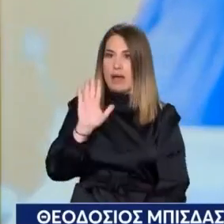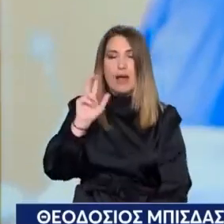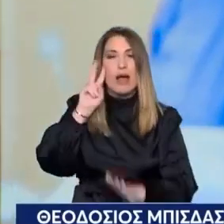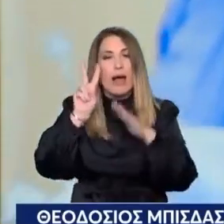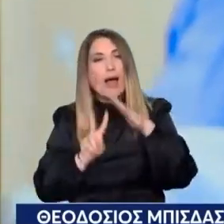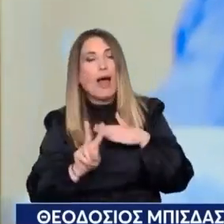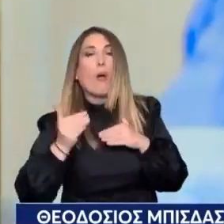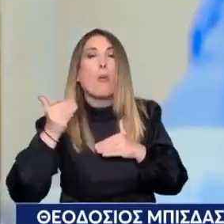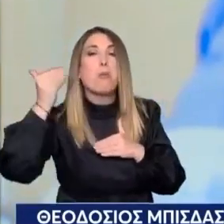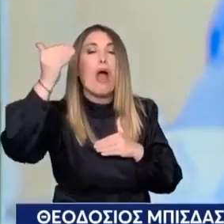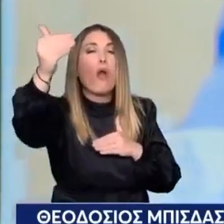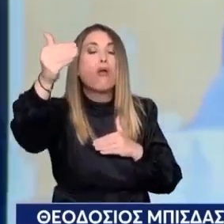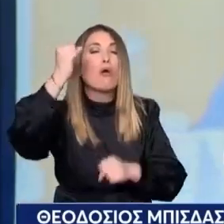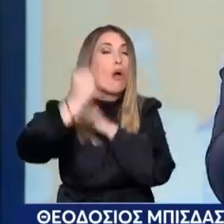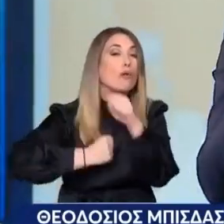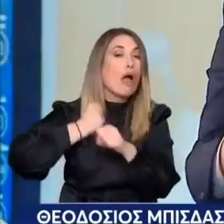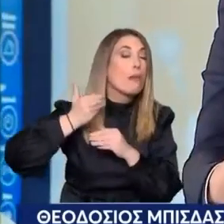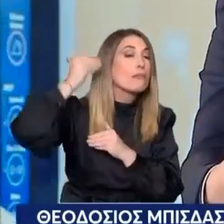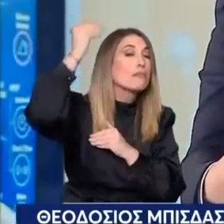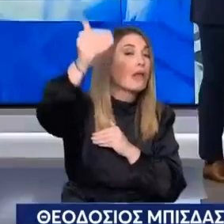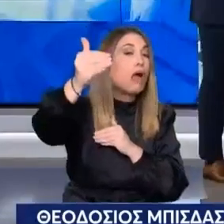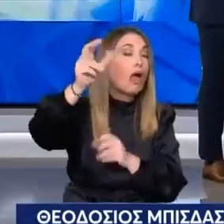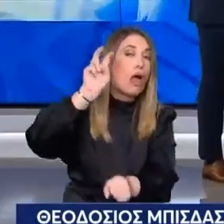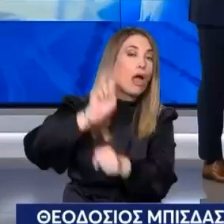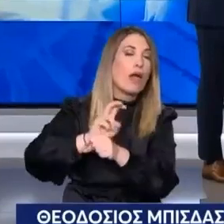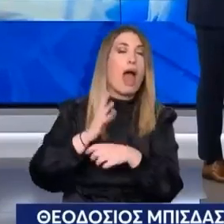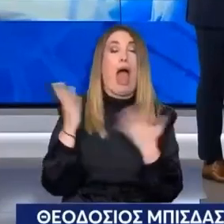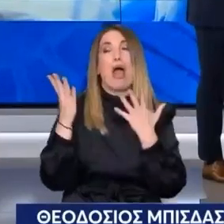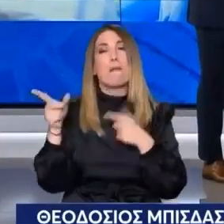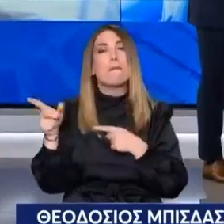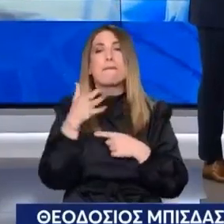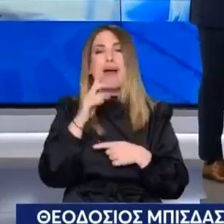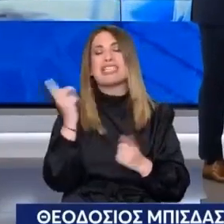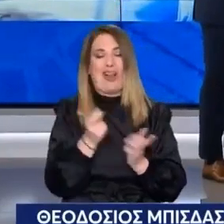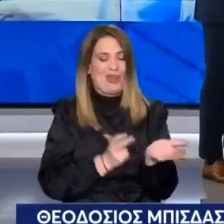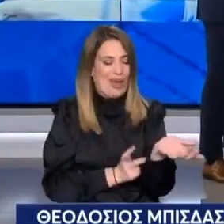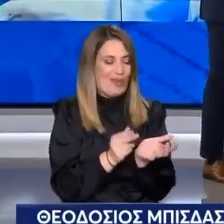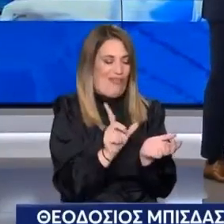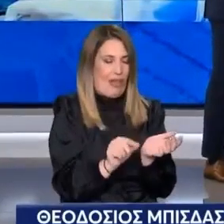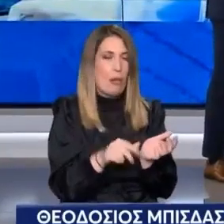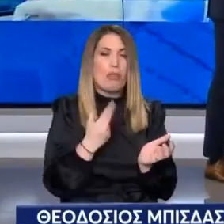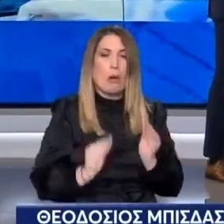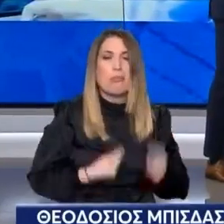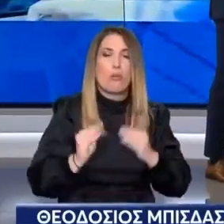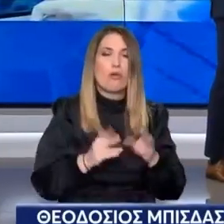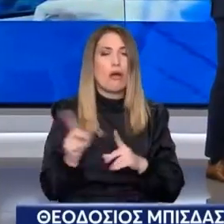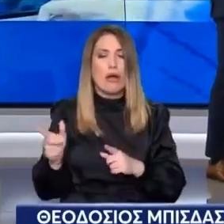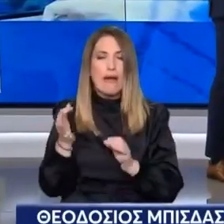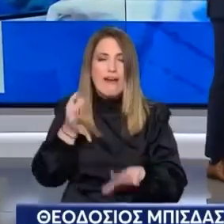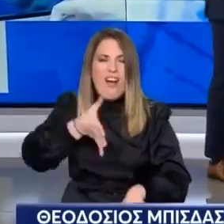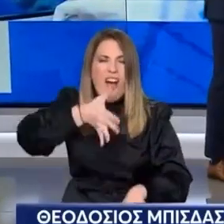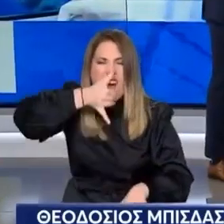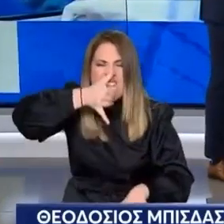ασθενής Θα έρθει, θα αντιμετωπιστεί Και θα αποφύγει κάποια επιπλοκή Ή θα αποφύγει πάλι την επαναϊσαγωγή Αυτό στο τέλος είναι κέρδος για τον ασθενή Το